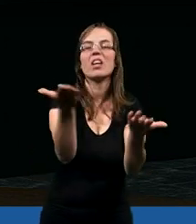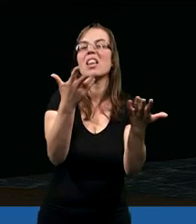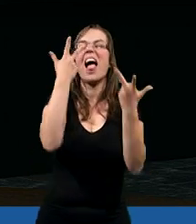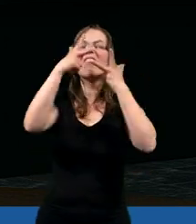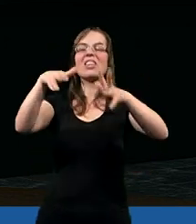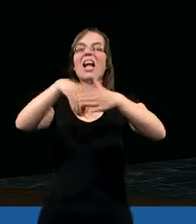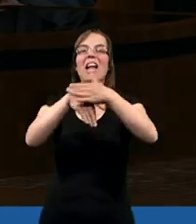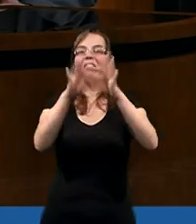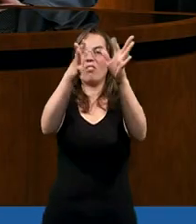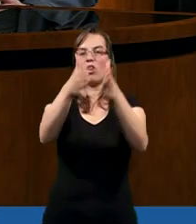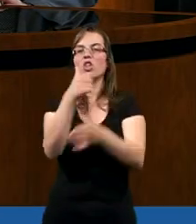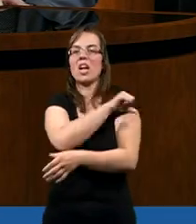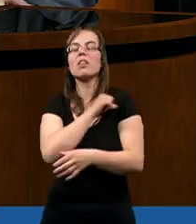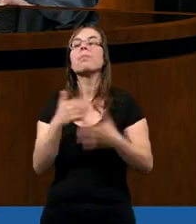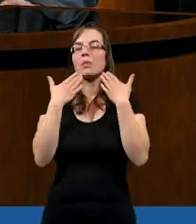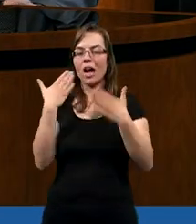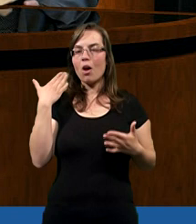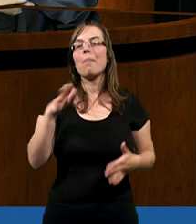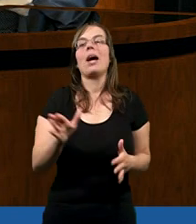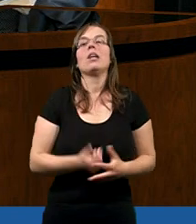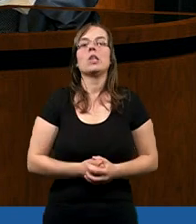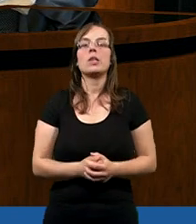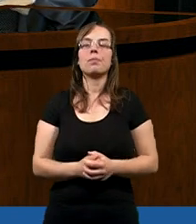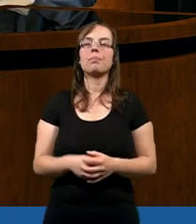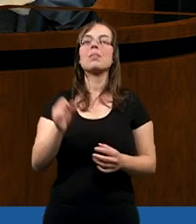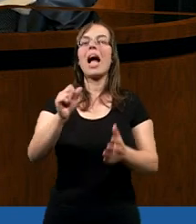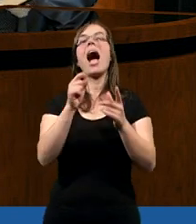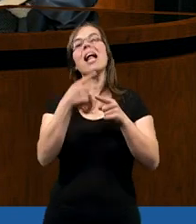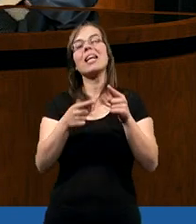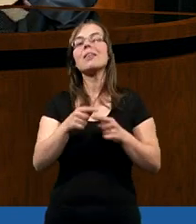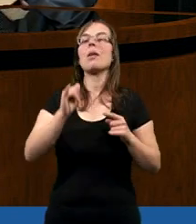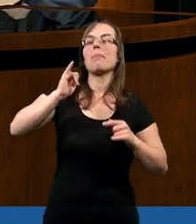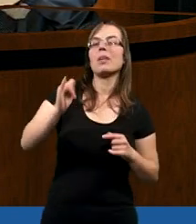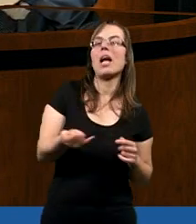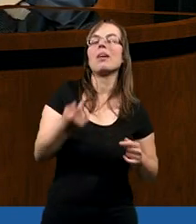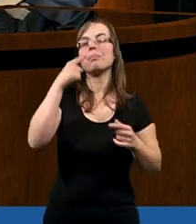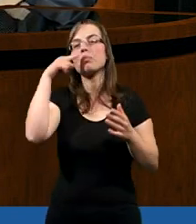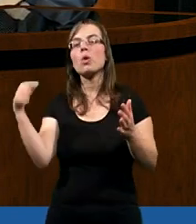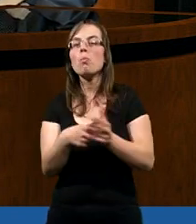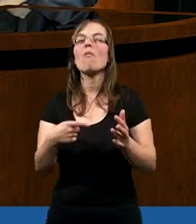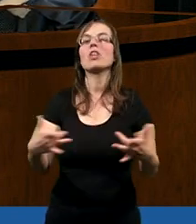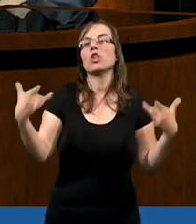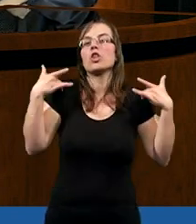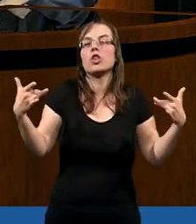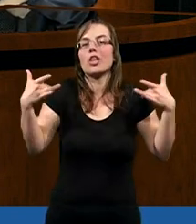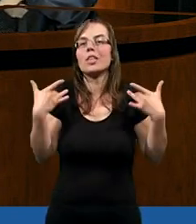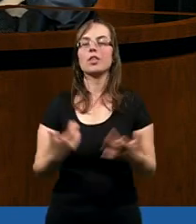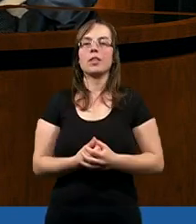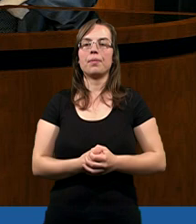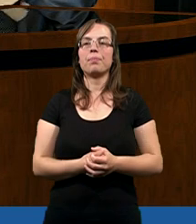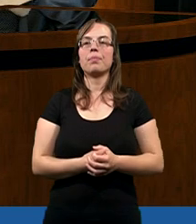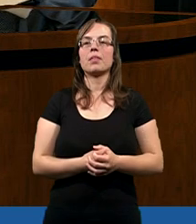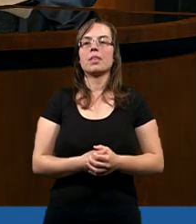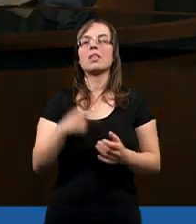widać niestety. Dziękuję bardzo. A zatem jak powinniśmy żyć?